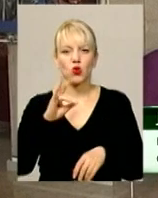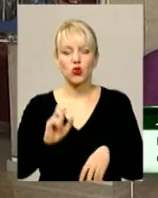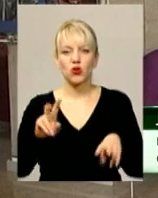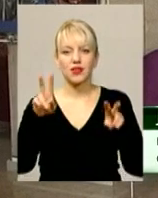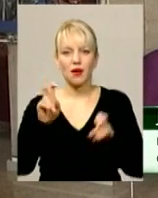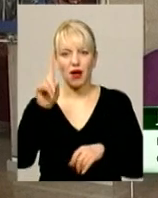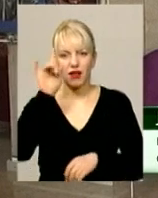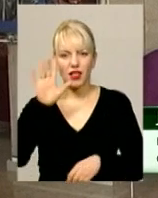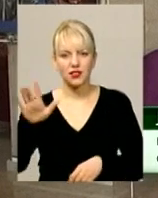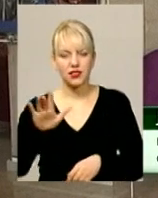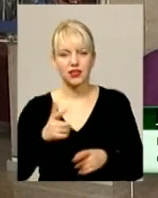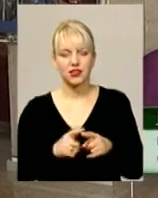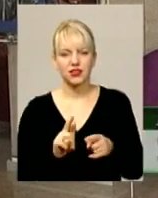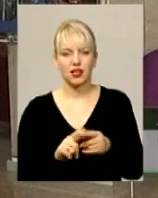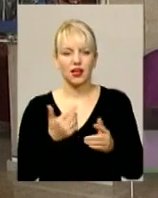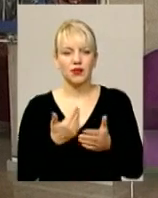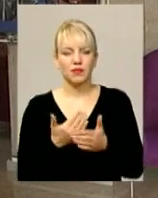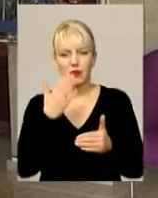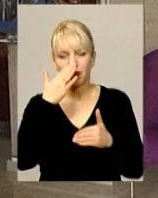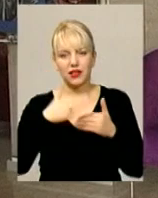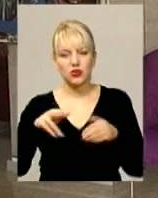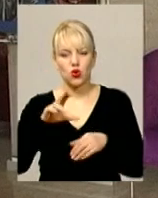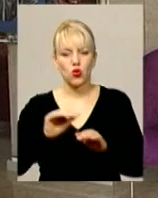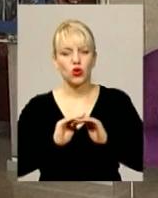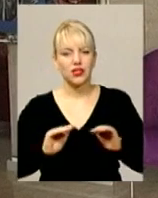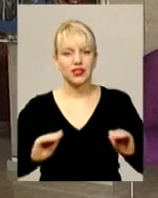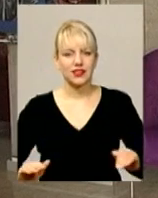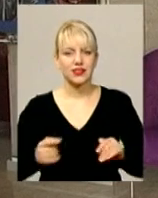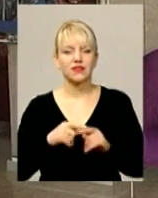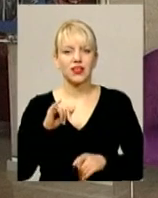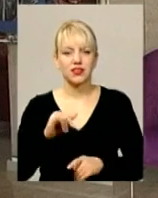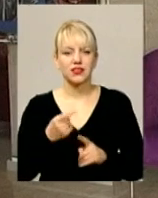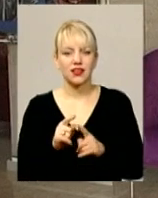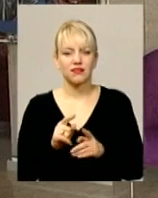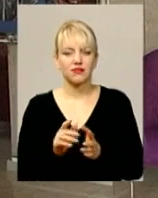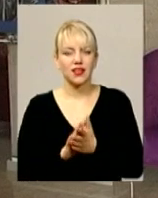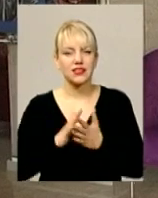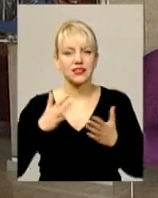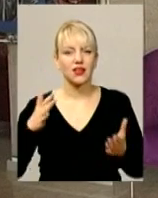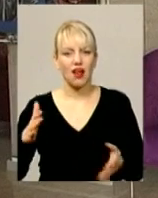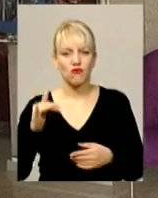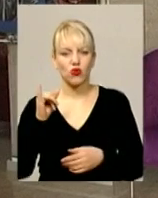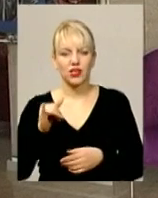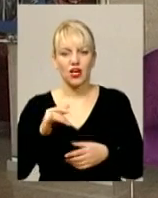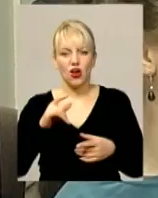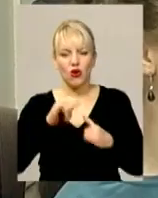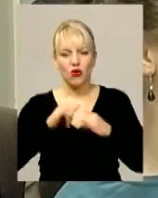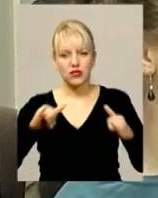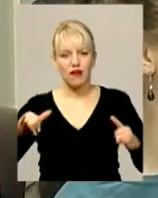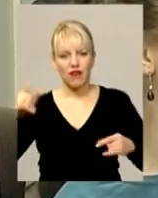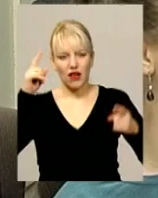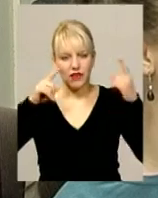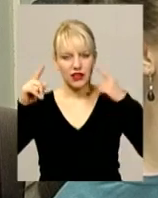казки – це близько до дитинства, і це дуже яскраво, і розвиває фантазію.